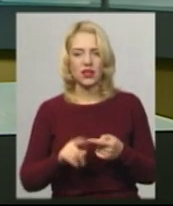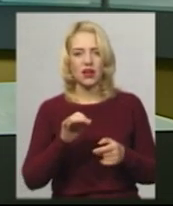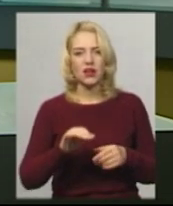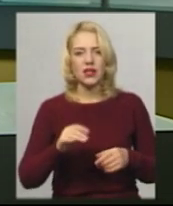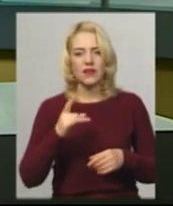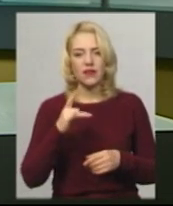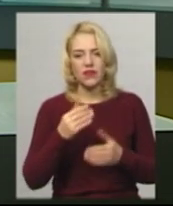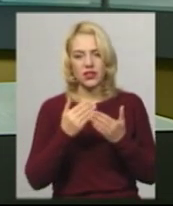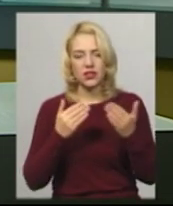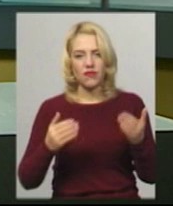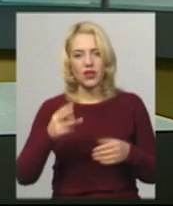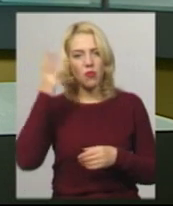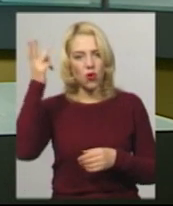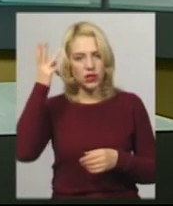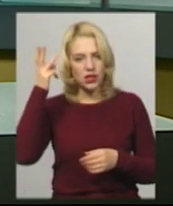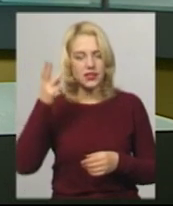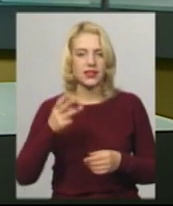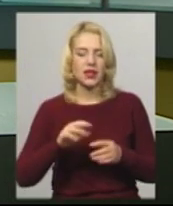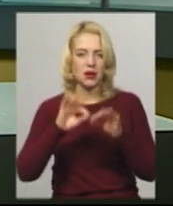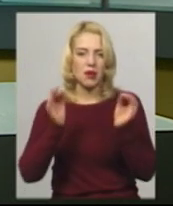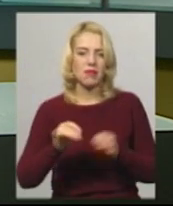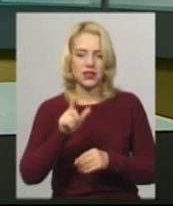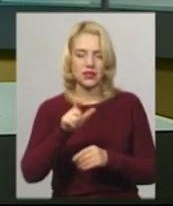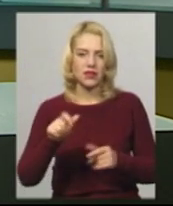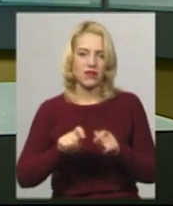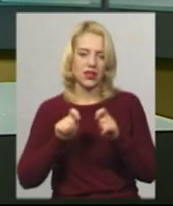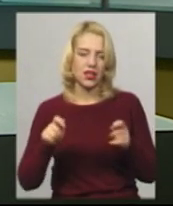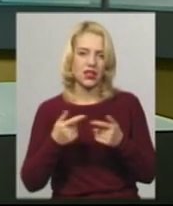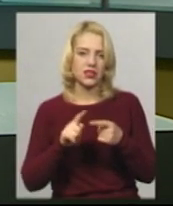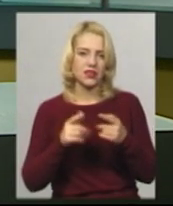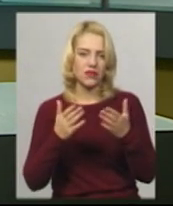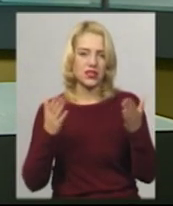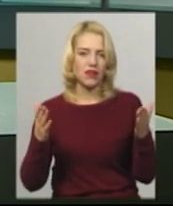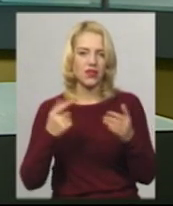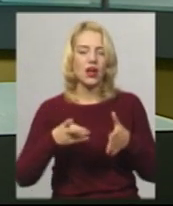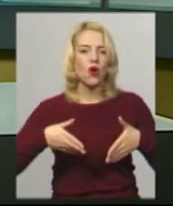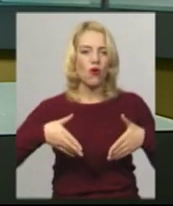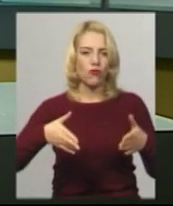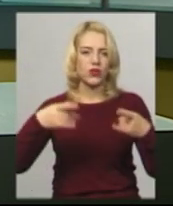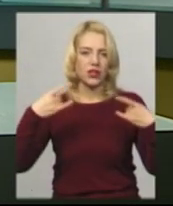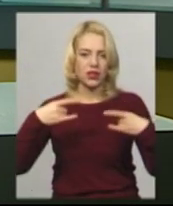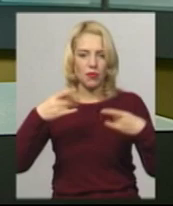подільських митців до Дня художника. Відкрилася виставка у фойє Суспільного мовника ЮА «Поділля».